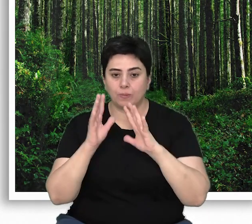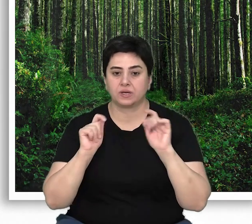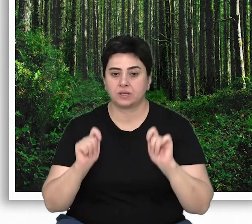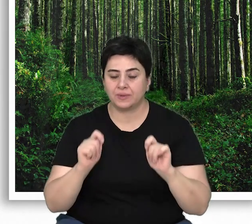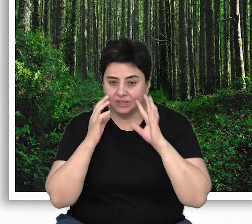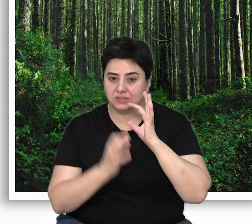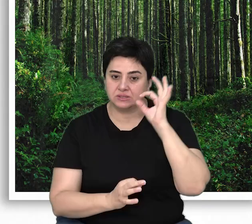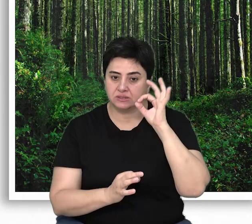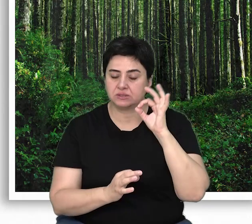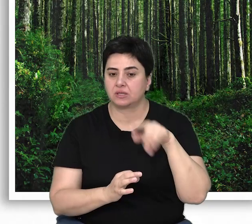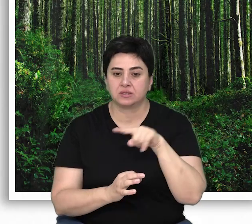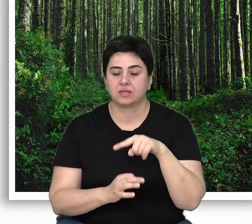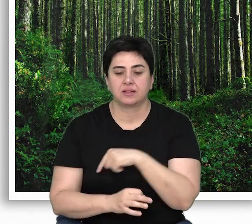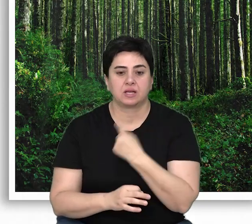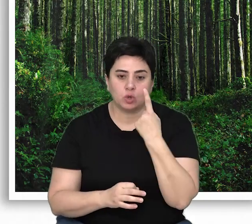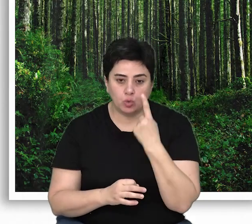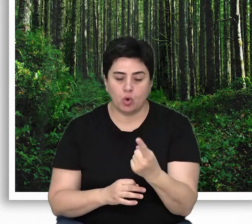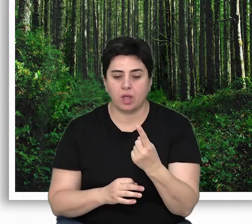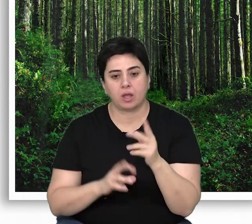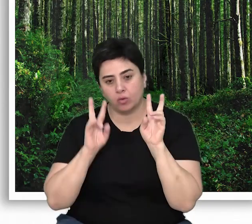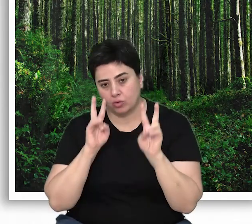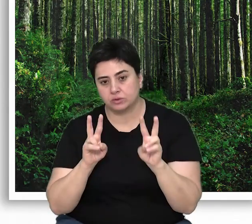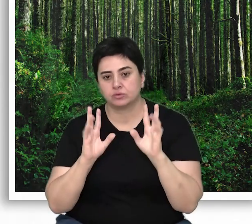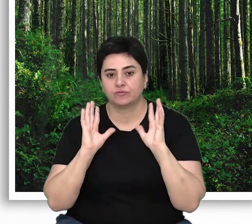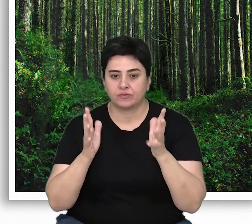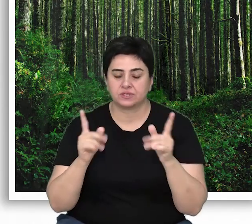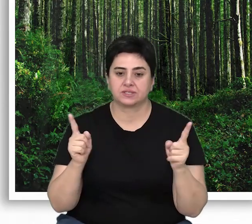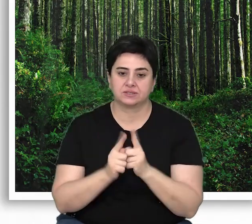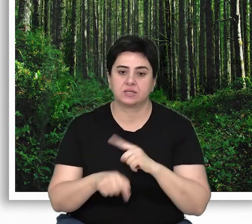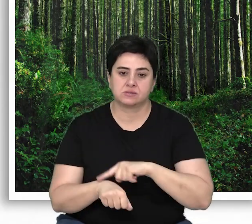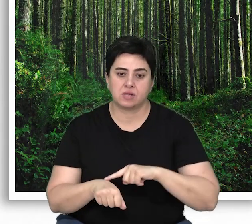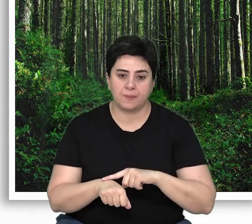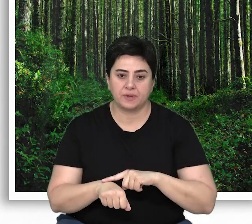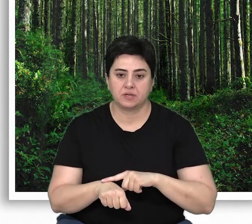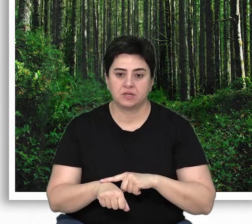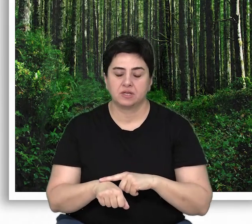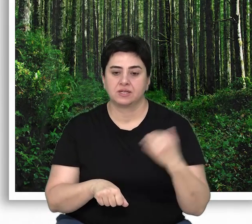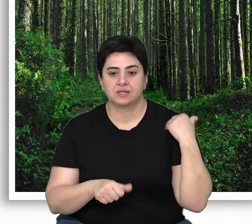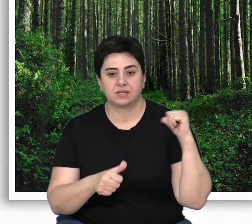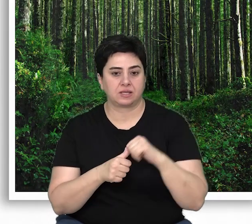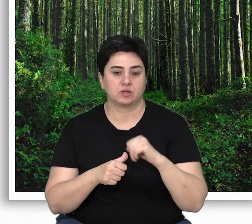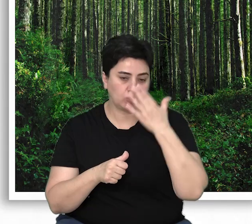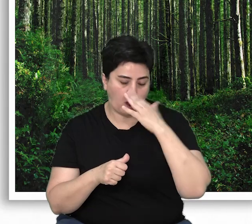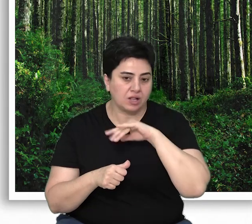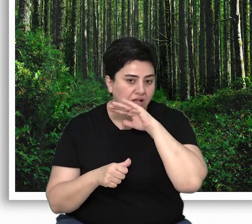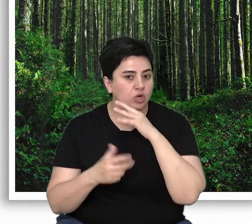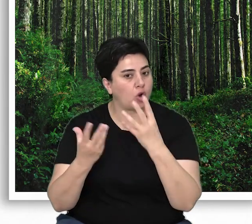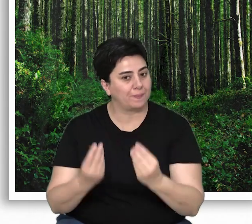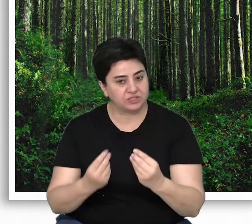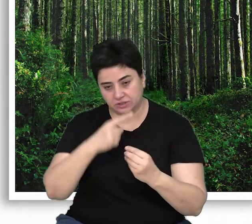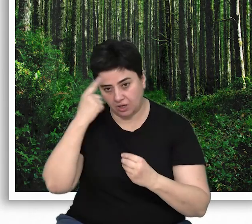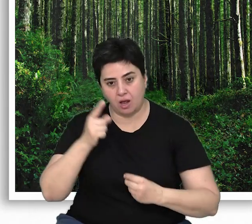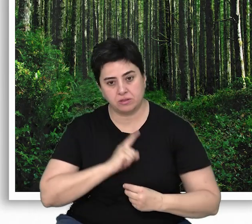ormanlarda yapılan insan etkilerinin derecelerine göre, görece olarak çok daha kısa bir süre içerisinde yeniden doğal yaşlı